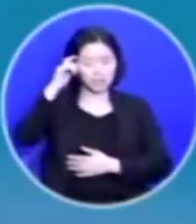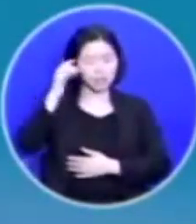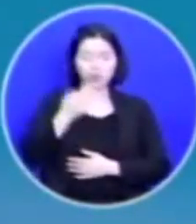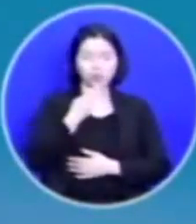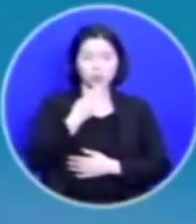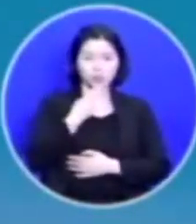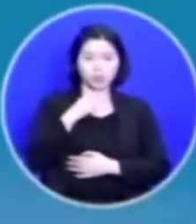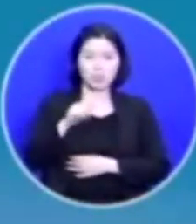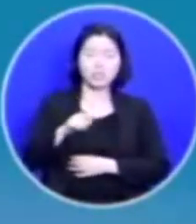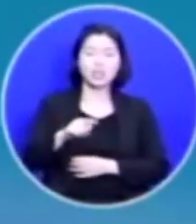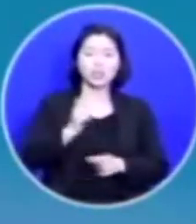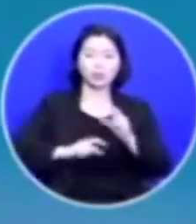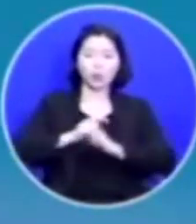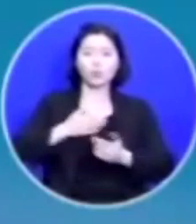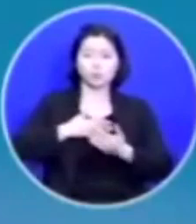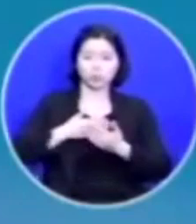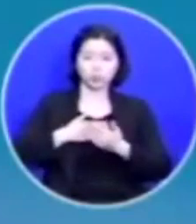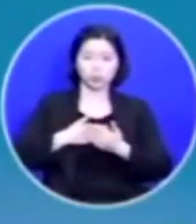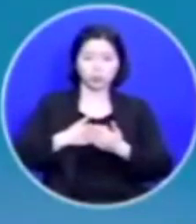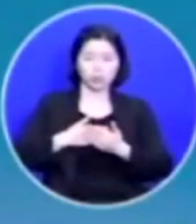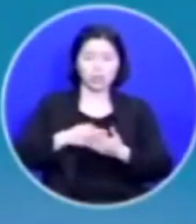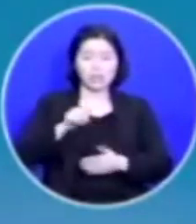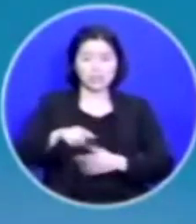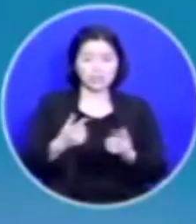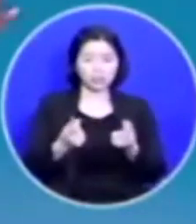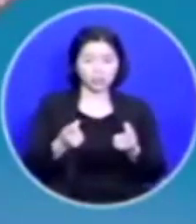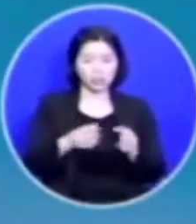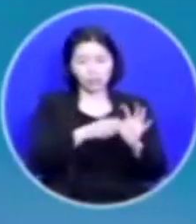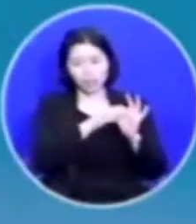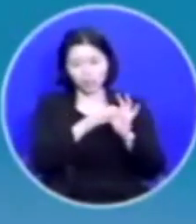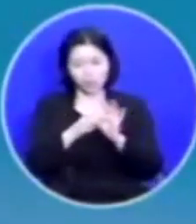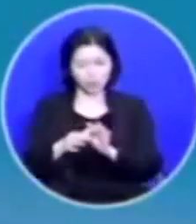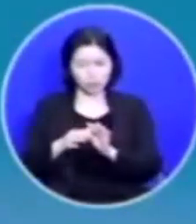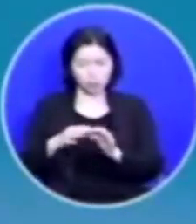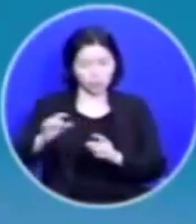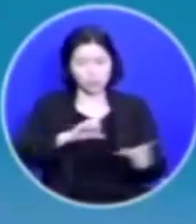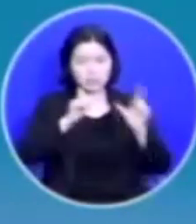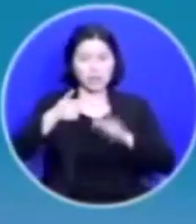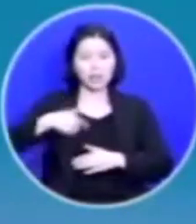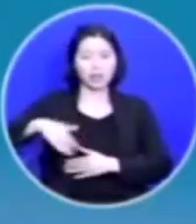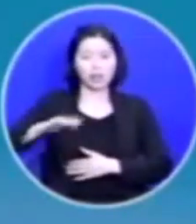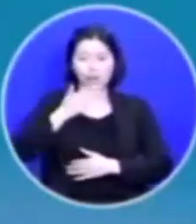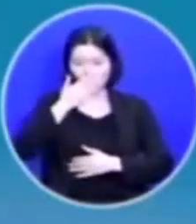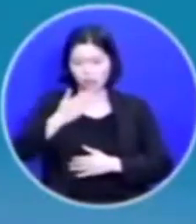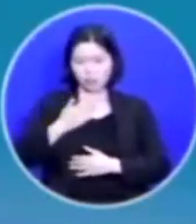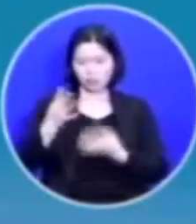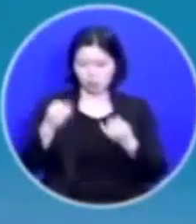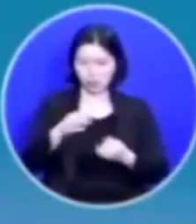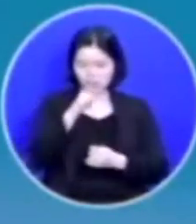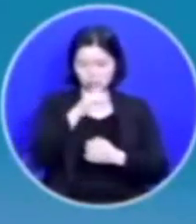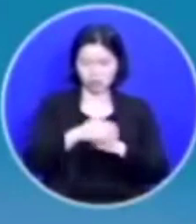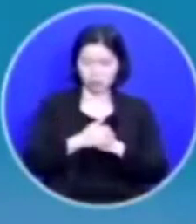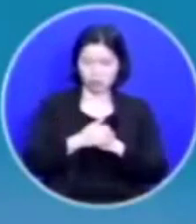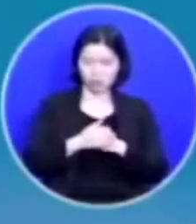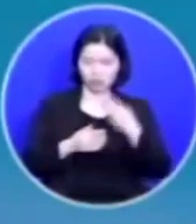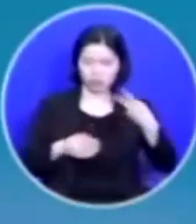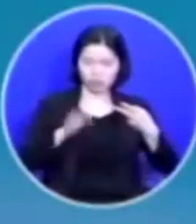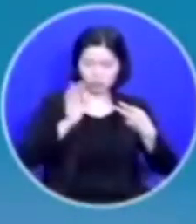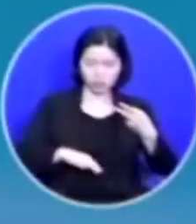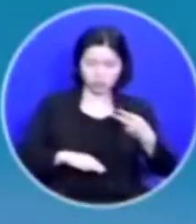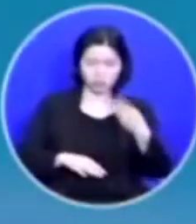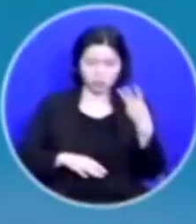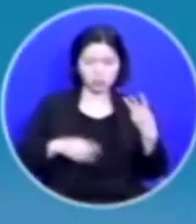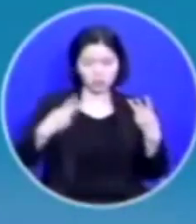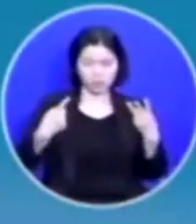이게 무서운 거예요 왜? 그렇게 계속 살아갈 가능성이 많으니까 디모데우서 3장 1절에